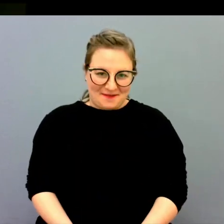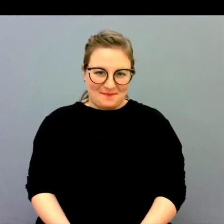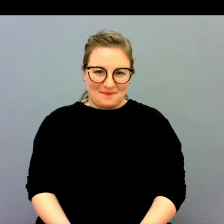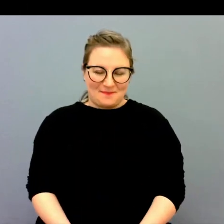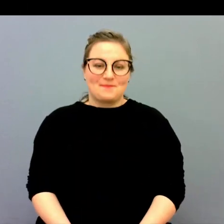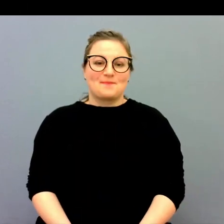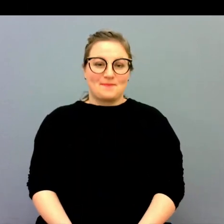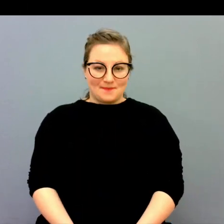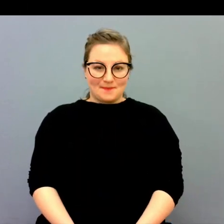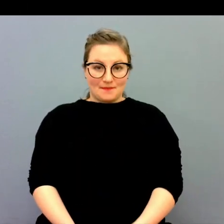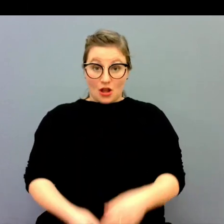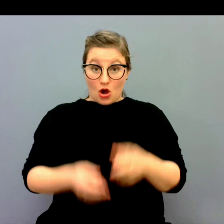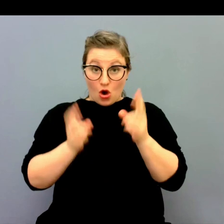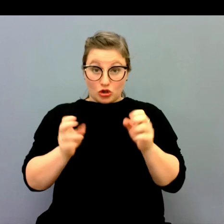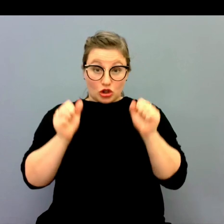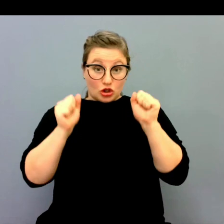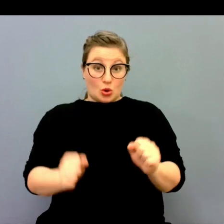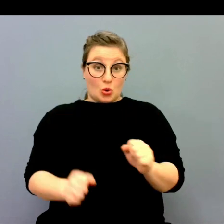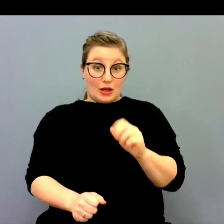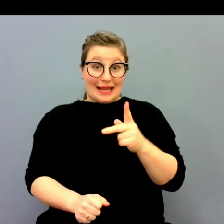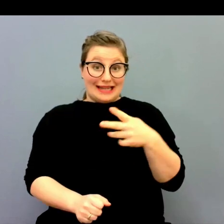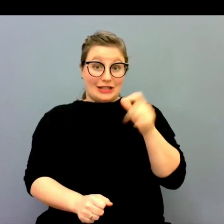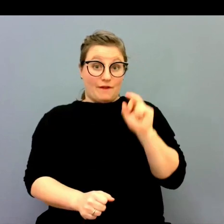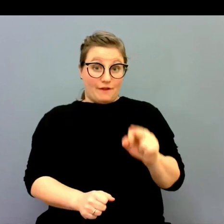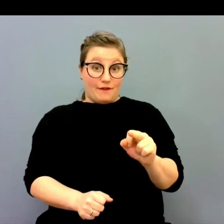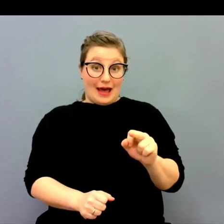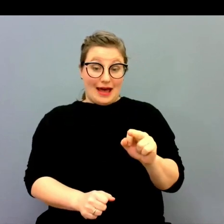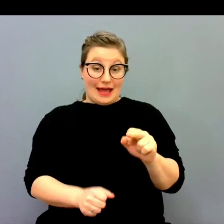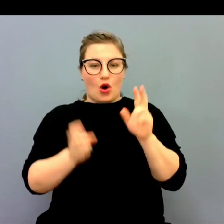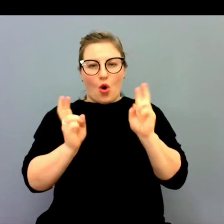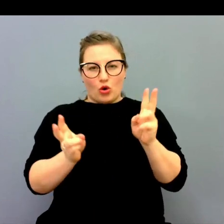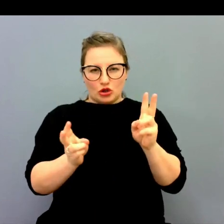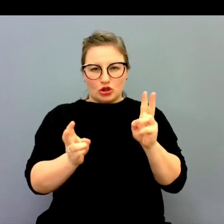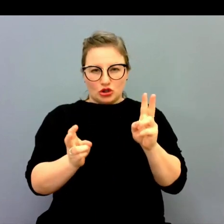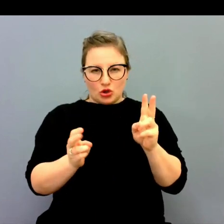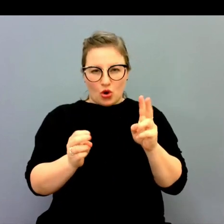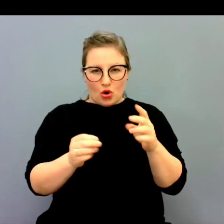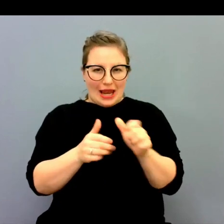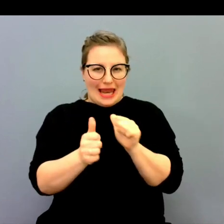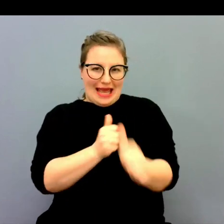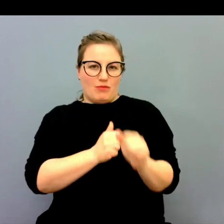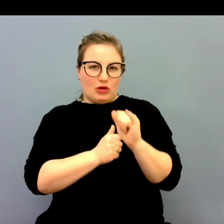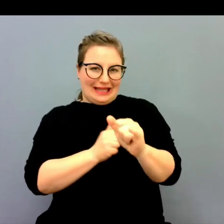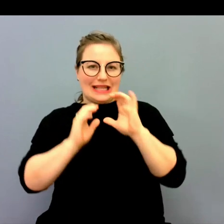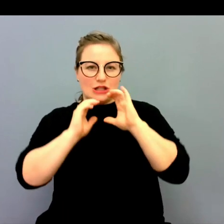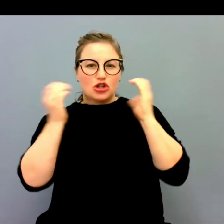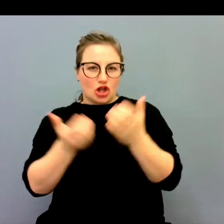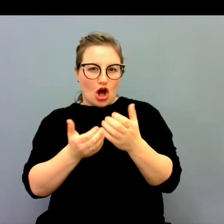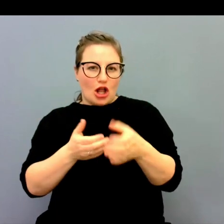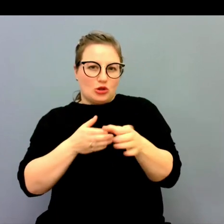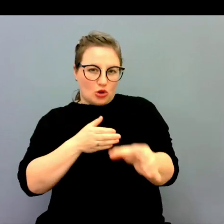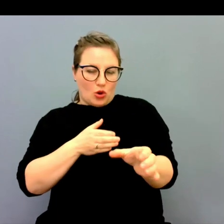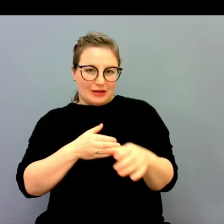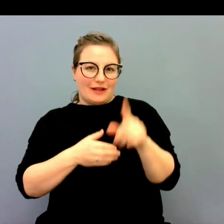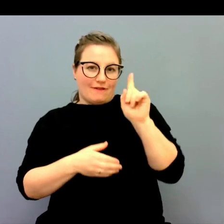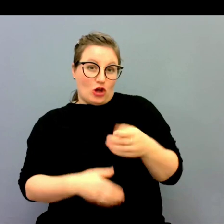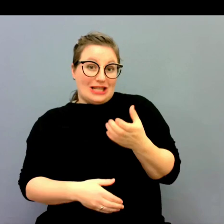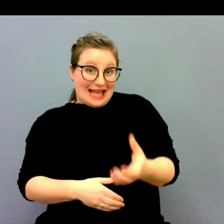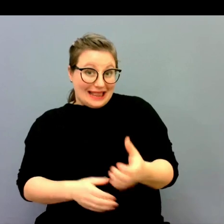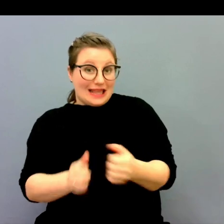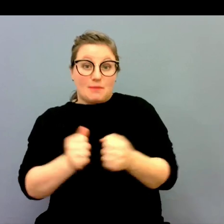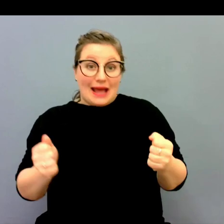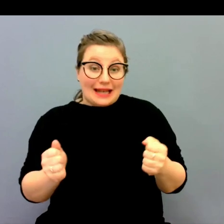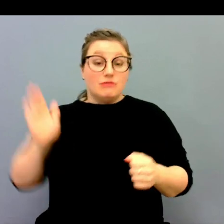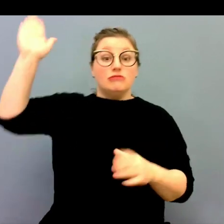Välkommen. Och sen så skulle vi ha haft med oss Kristoffer Bergenblock. Som också är ledamot i socialutskottet. Men för Centerpartiet.